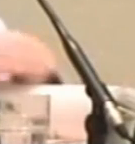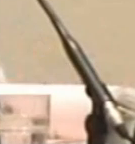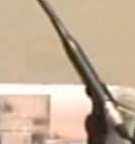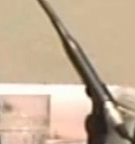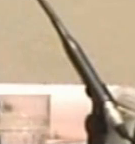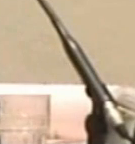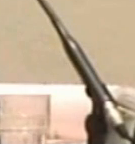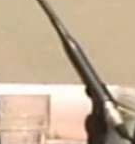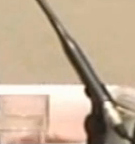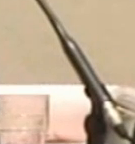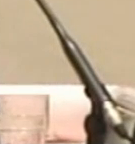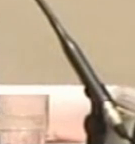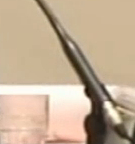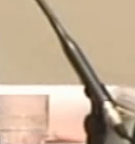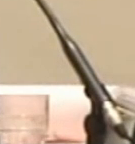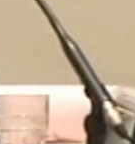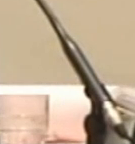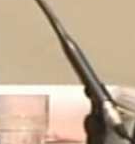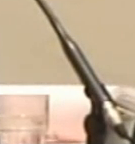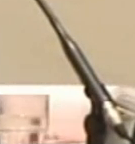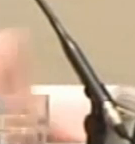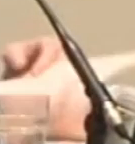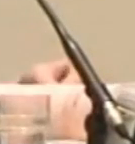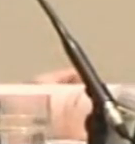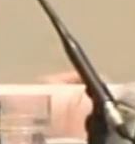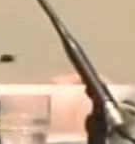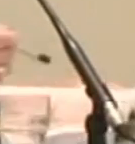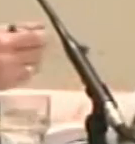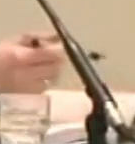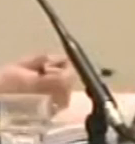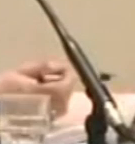Motion om att göra Jönköping till en så kallad euro-kommun.